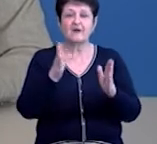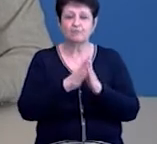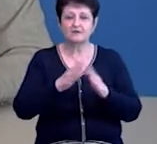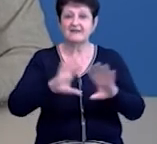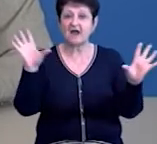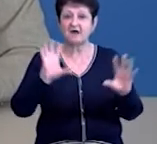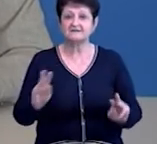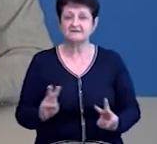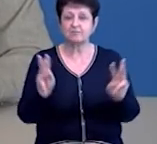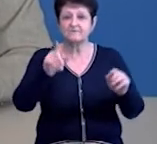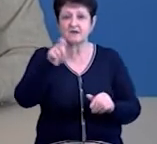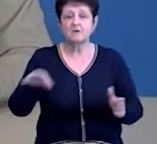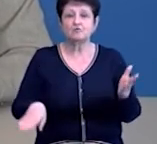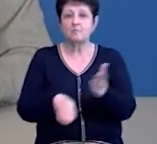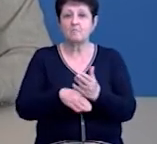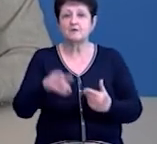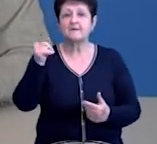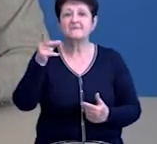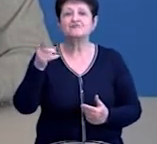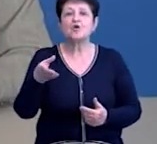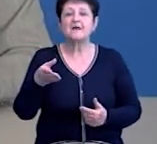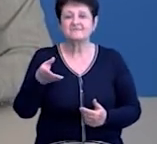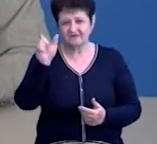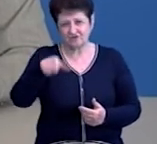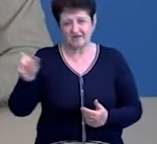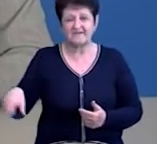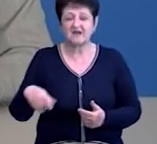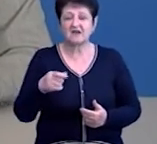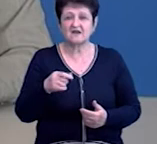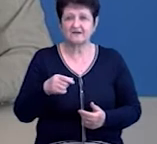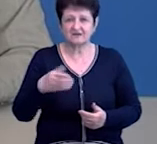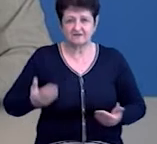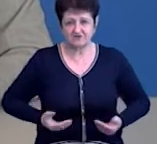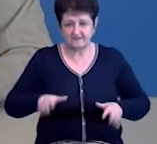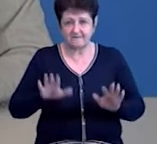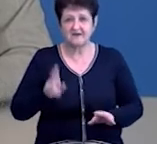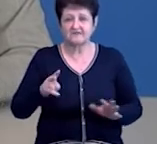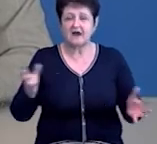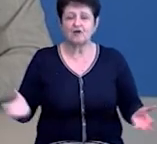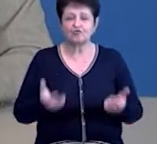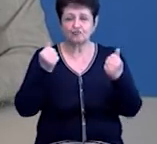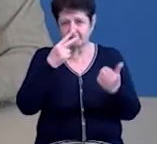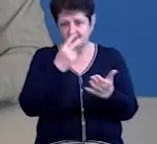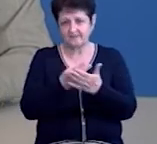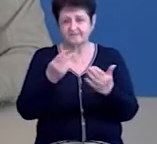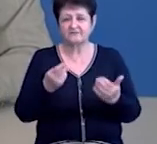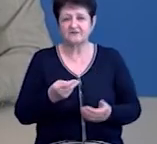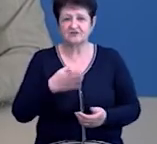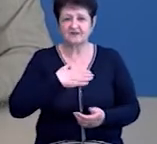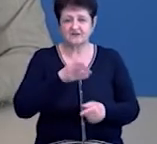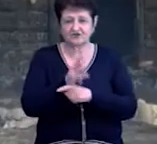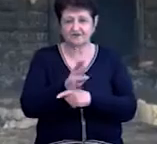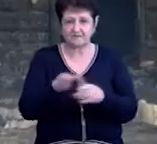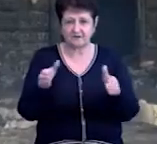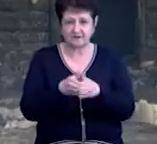Гасити пожежу рятувальникам допомогло півтора десятки місцевих жителів. Як рятували від вогню арт-хутір, бачила наша знімальна група.